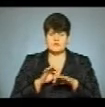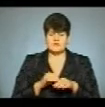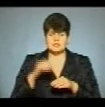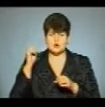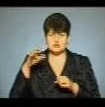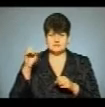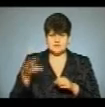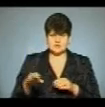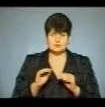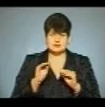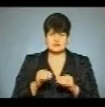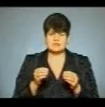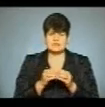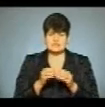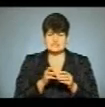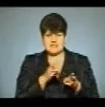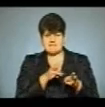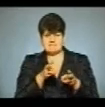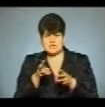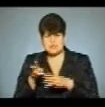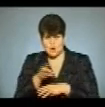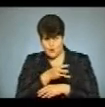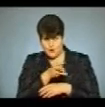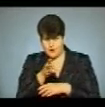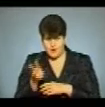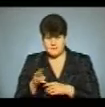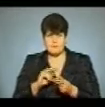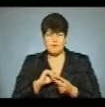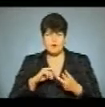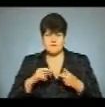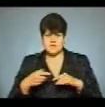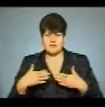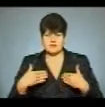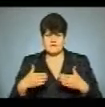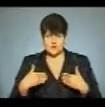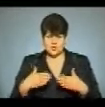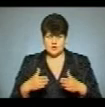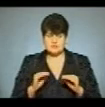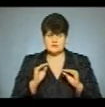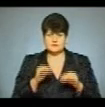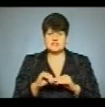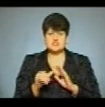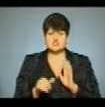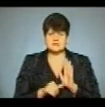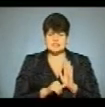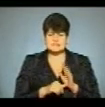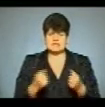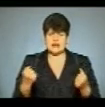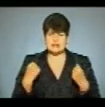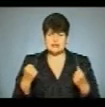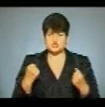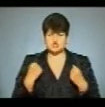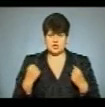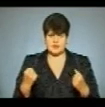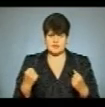і встановили 10 відеокамер, поміняли ворота і встановили 16 тренажерів